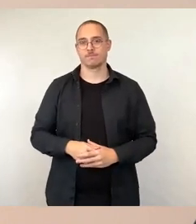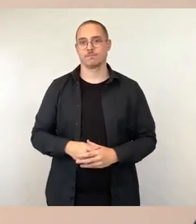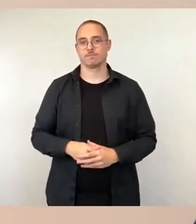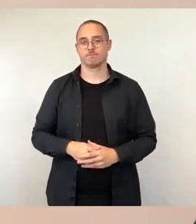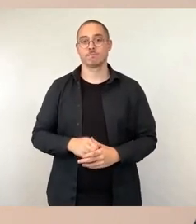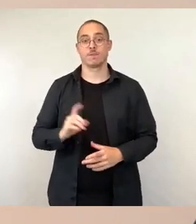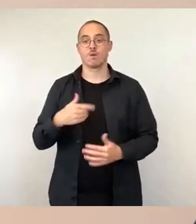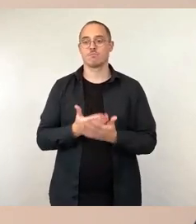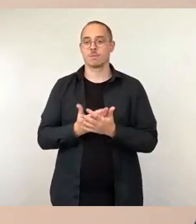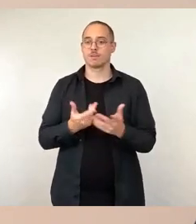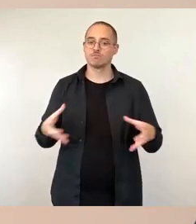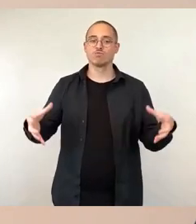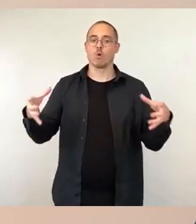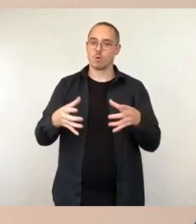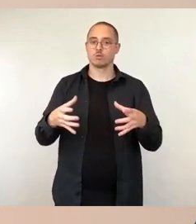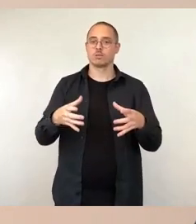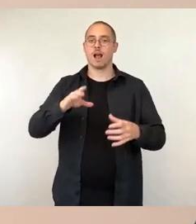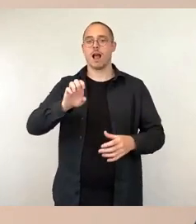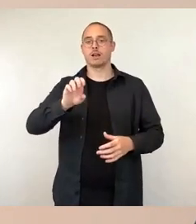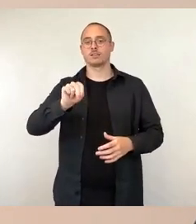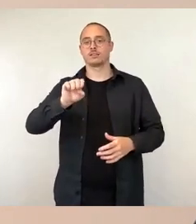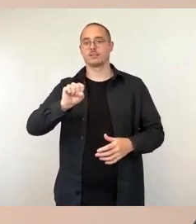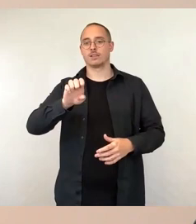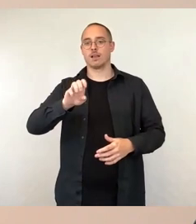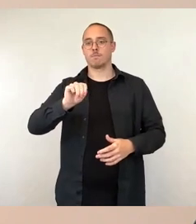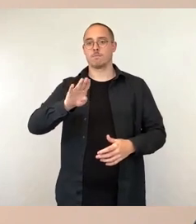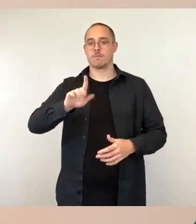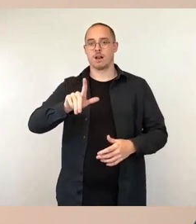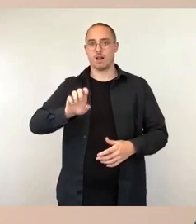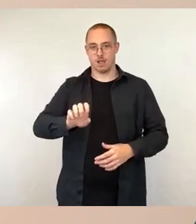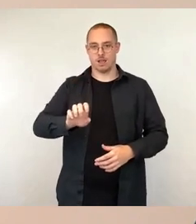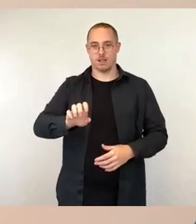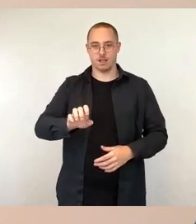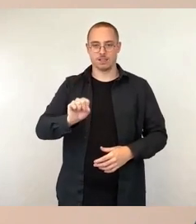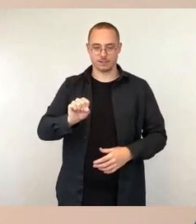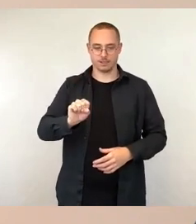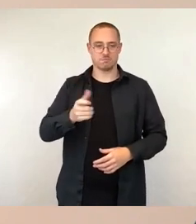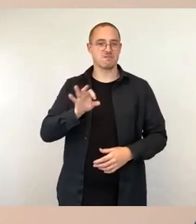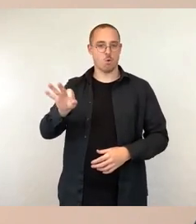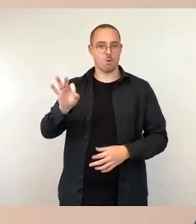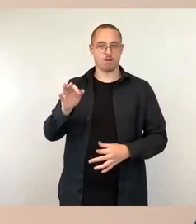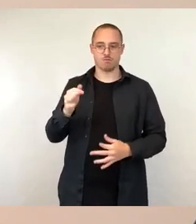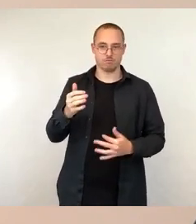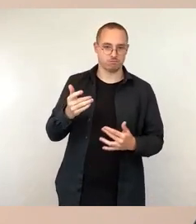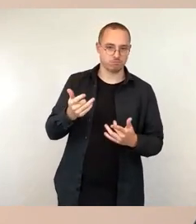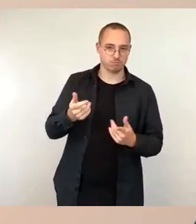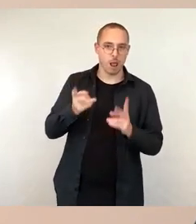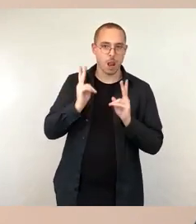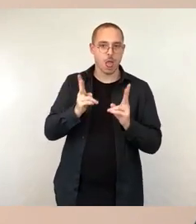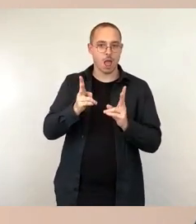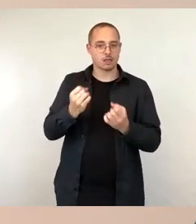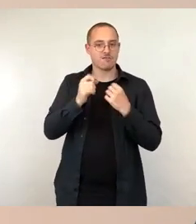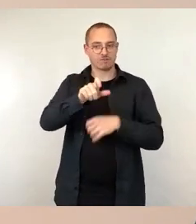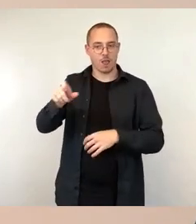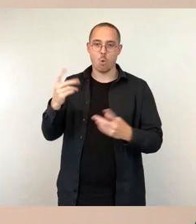weil die nicht angestellt werden können. Das betrifft auch Ensemble für Erwachsene, es sei denn, man zieht die Entgelte dort nochmal so hoch, dass auch das